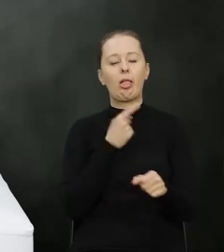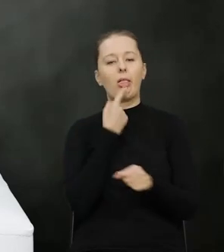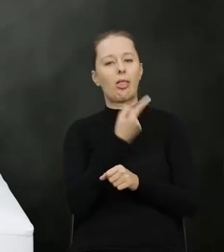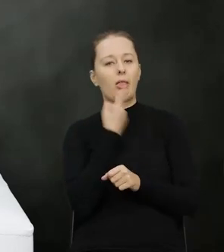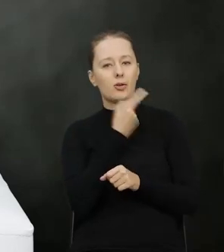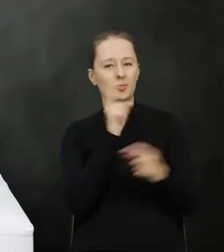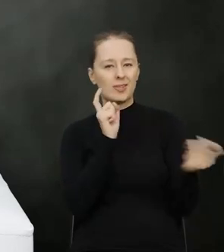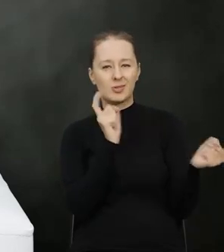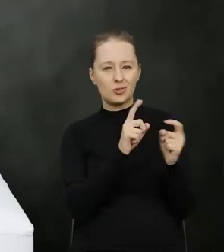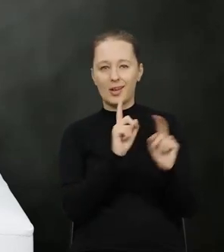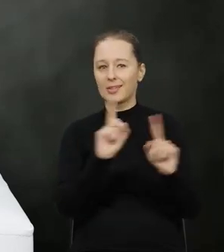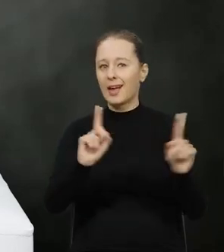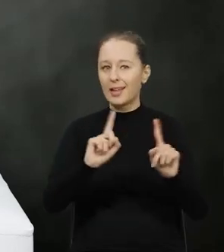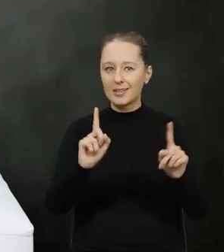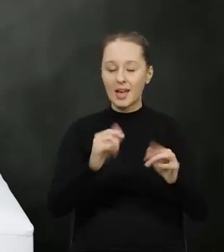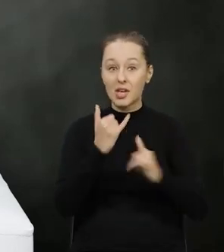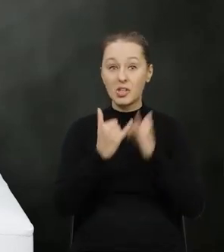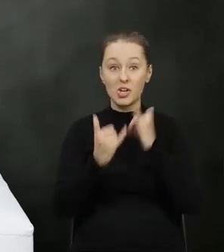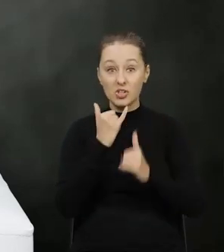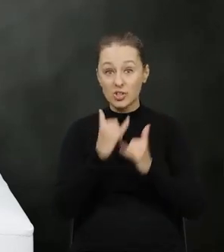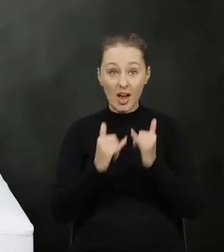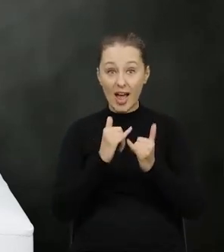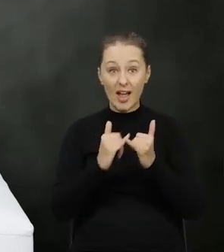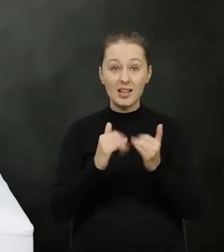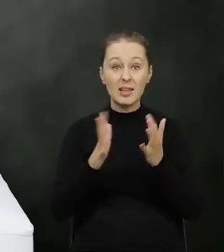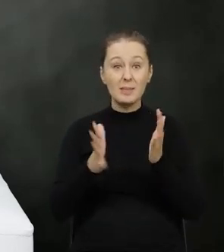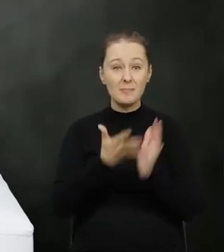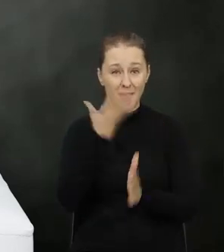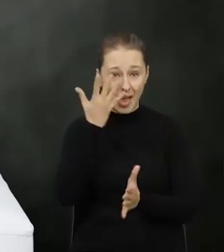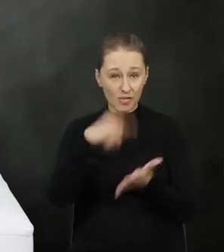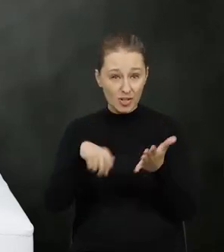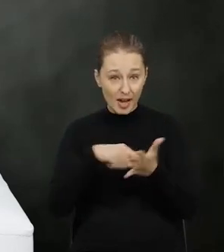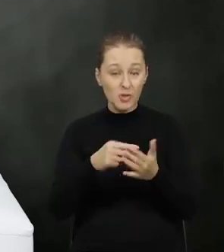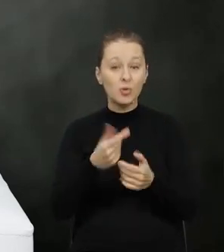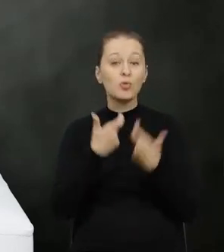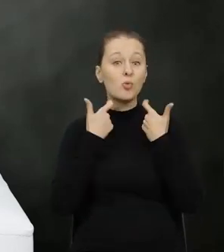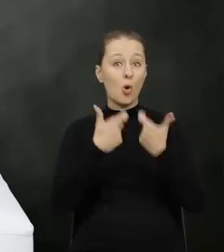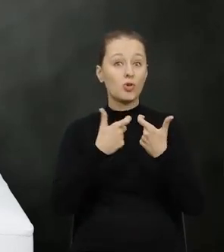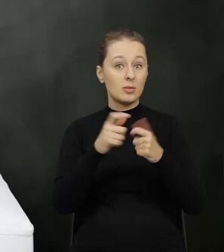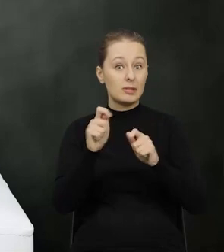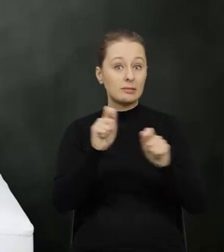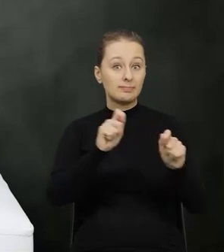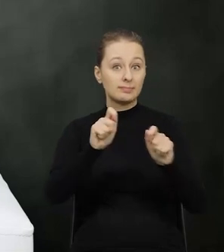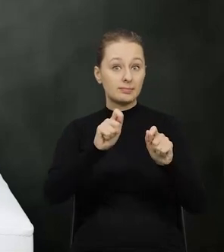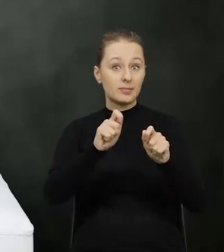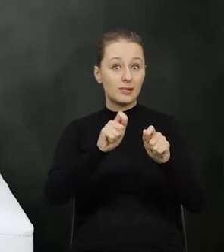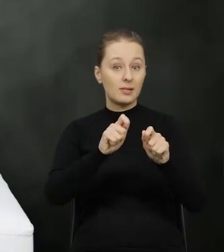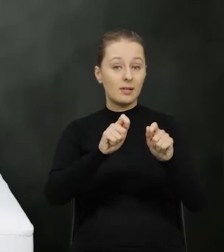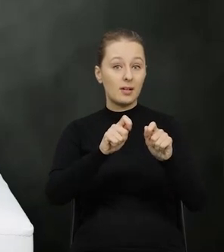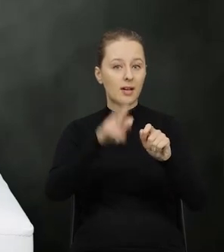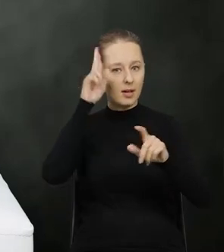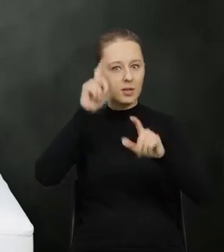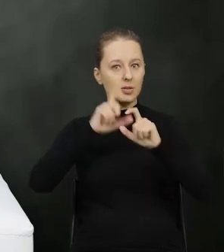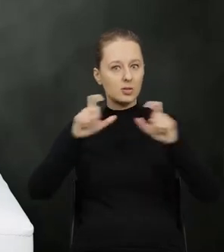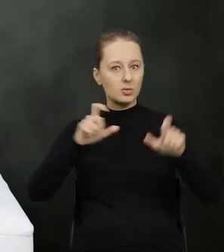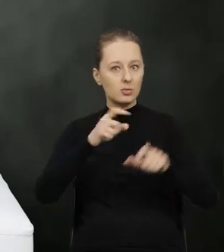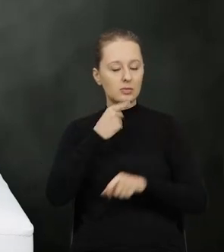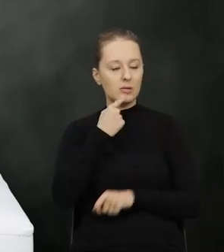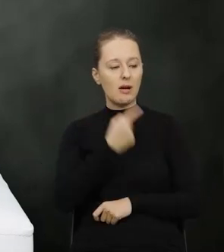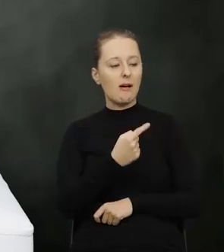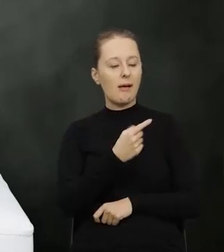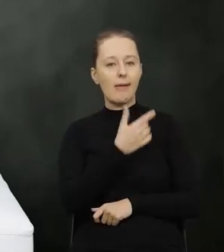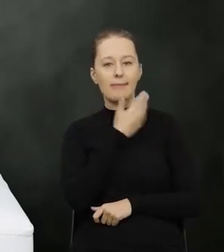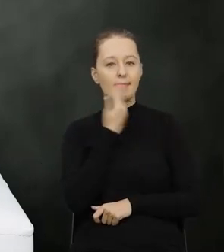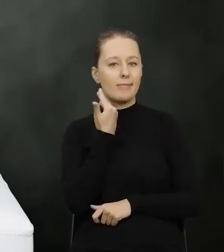sąsiada jeśli pięciokrotnie zgłosimy interwencję i organ stwierdzi że nie